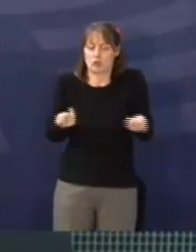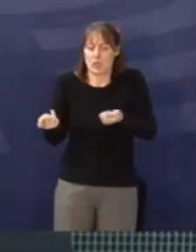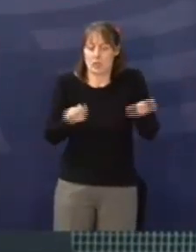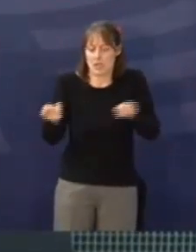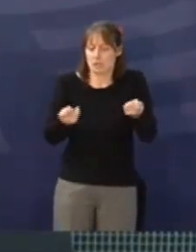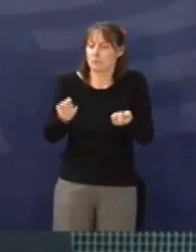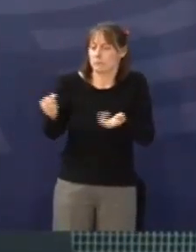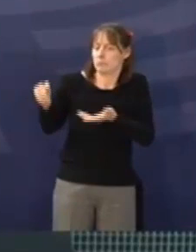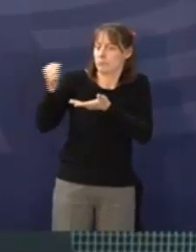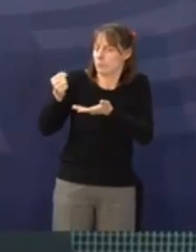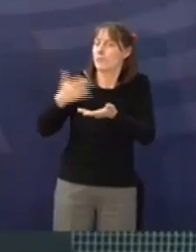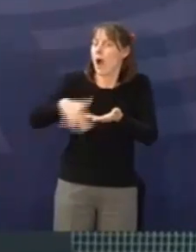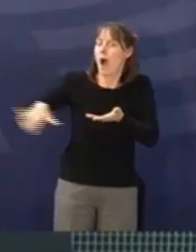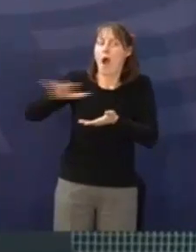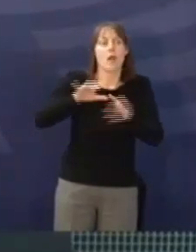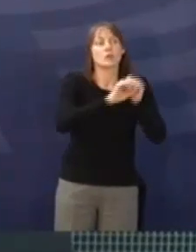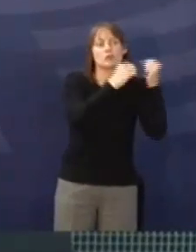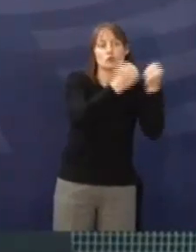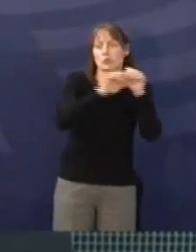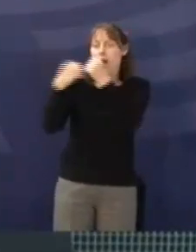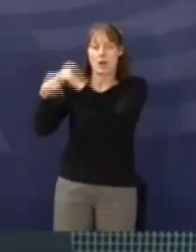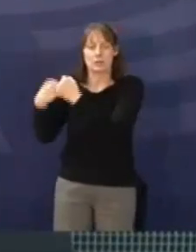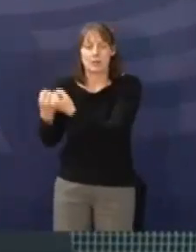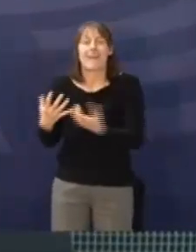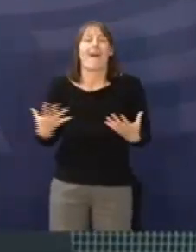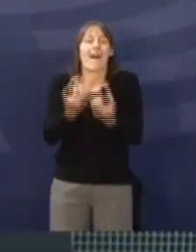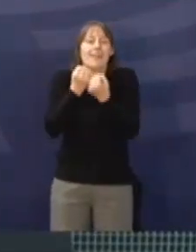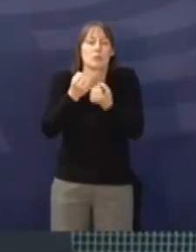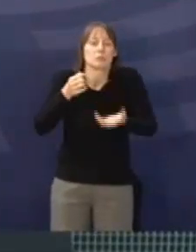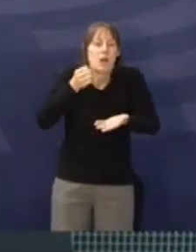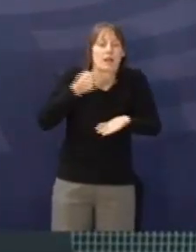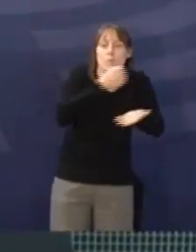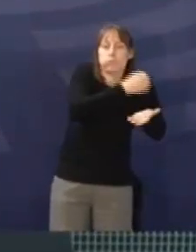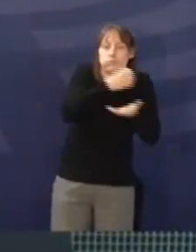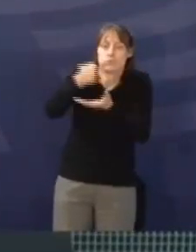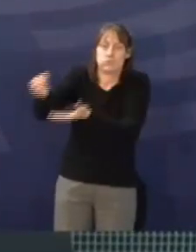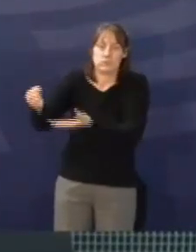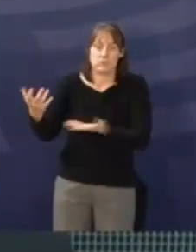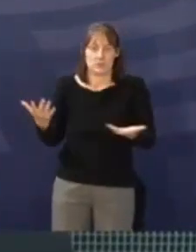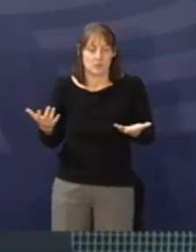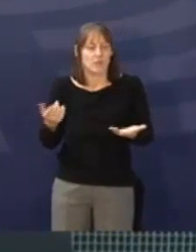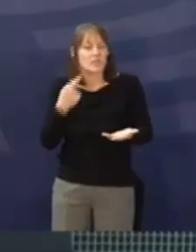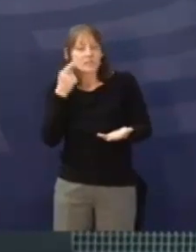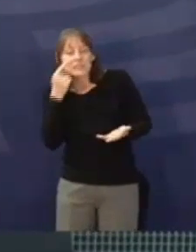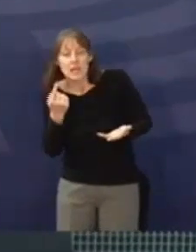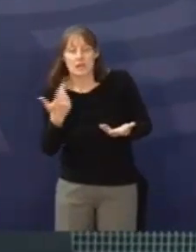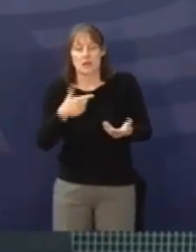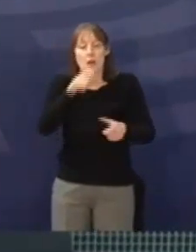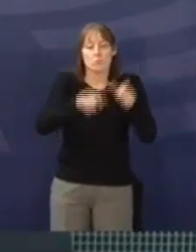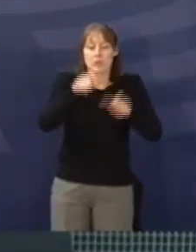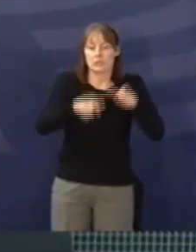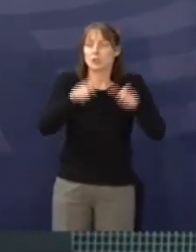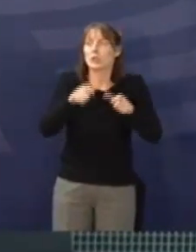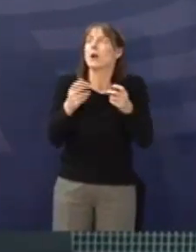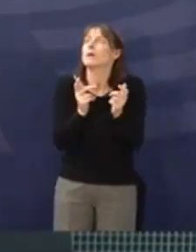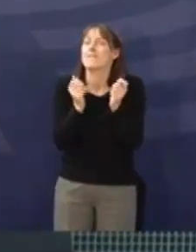investieren gerade alle Staaten in Rettungspakete. Es gab einen enormen Dumping-Wettbewerb, weil man auf rasant steigende Passagierzahlen